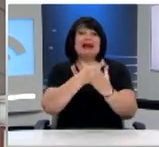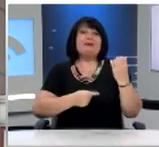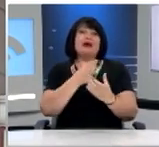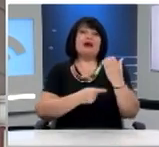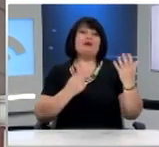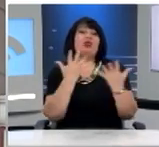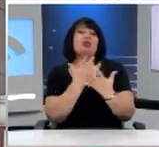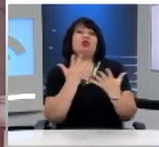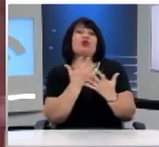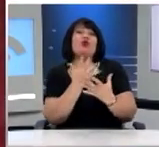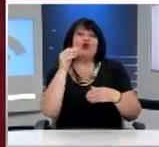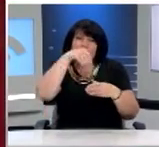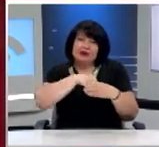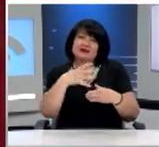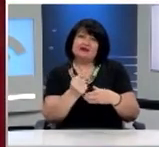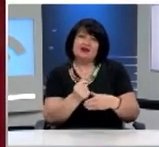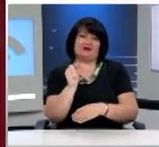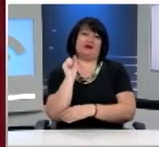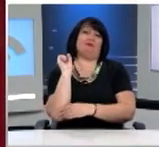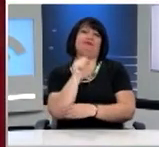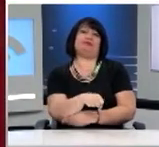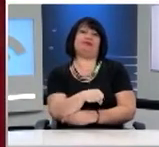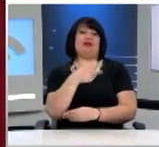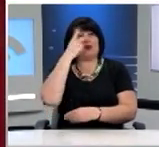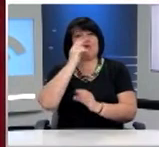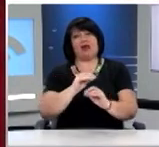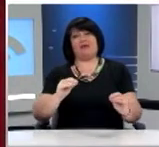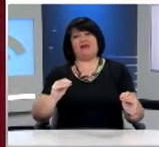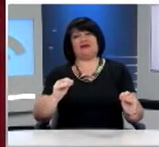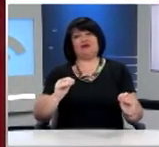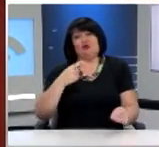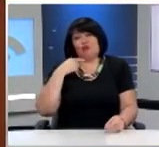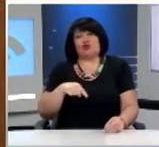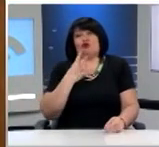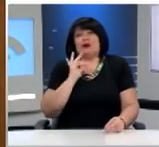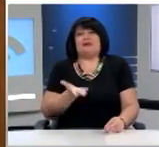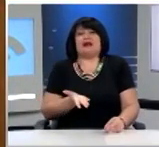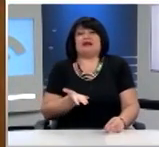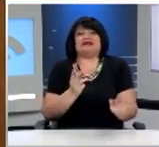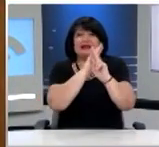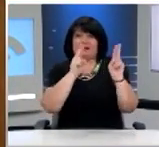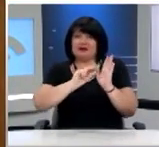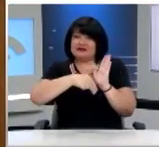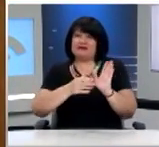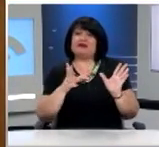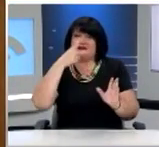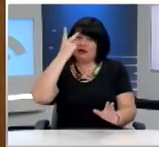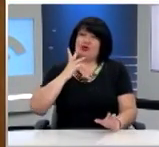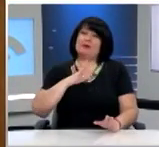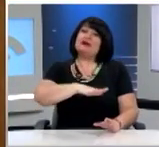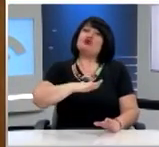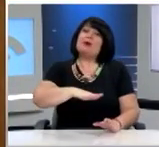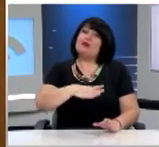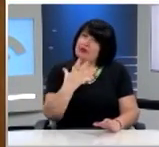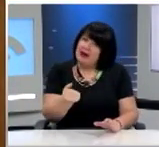τις ασάφειες που προσβάλλουν το δικαίωμα στην εκπαίδευση όπως προστατεύεται από την Διεθνή Σύμβαση για τα Δικαιώματα του